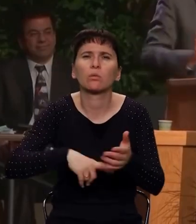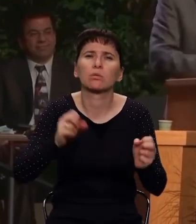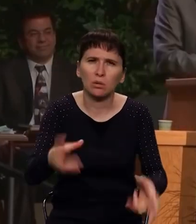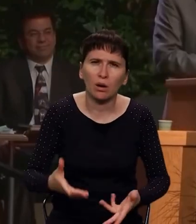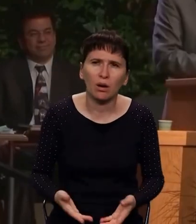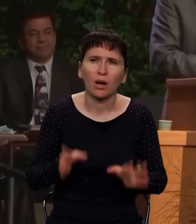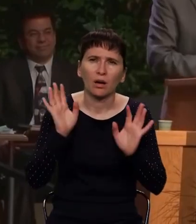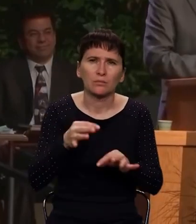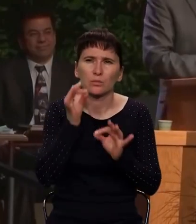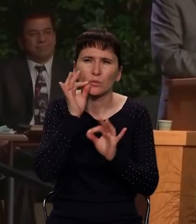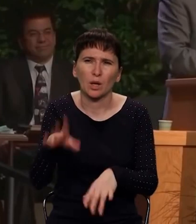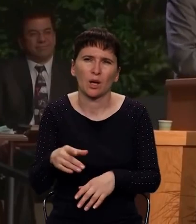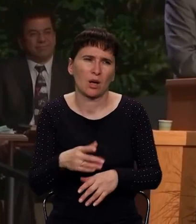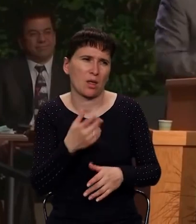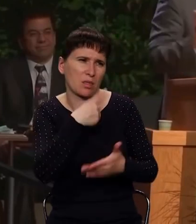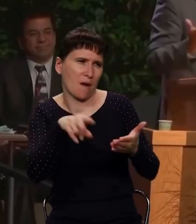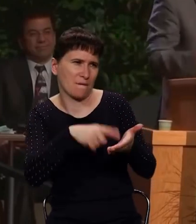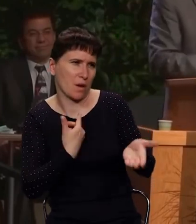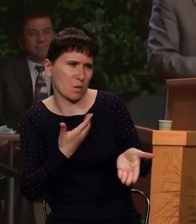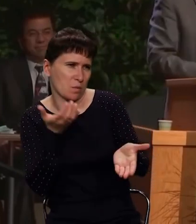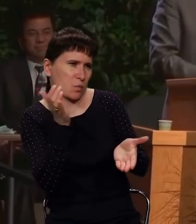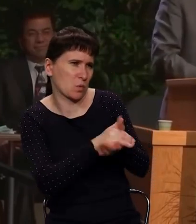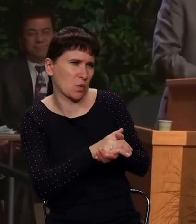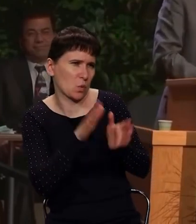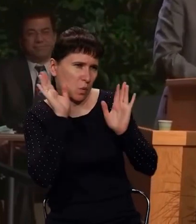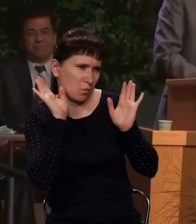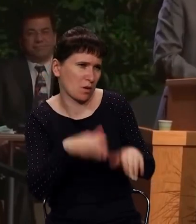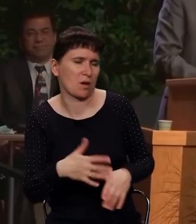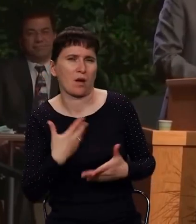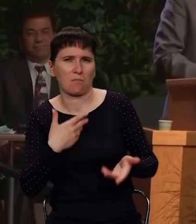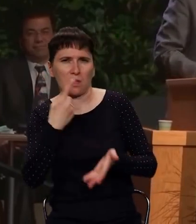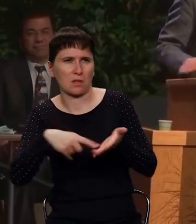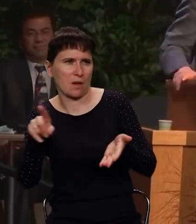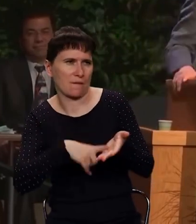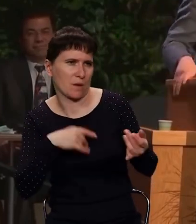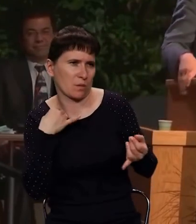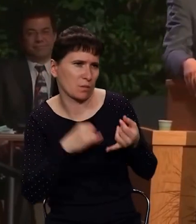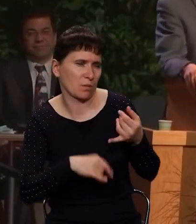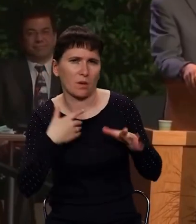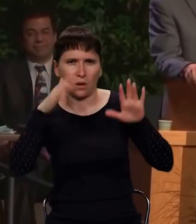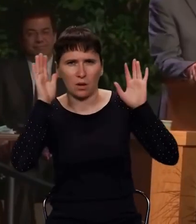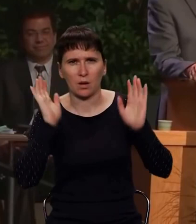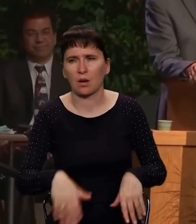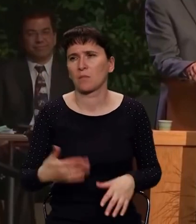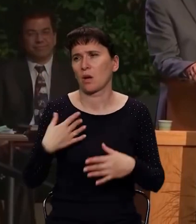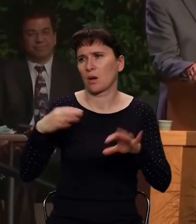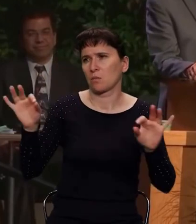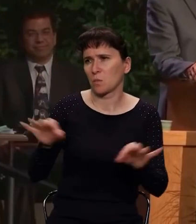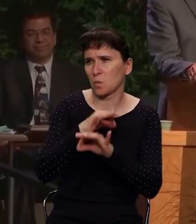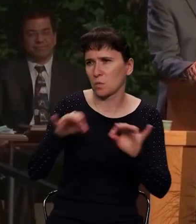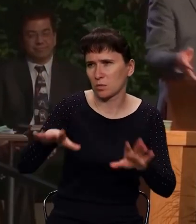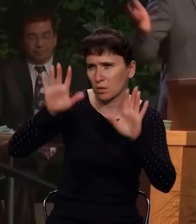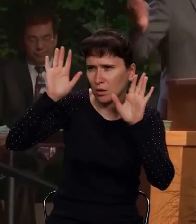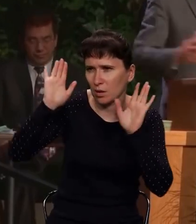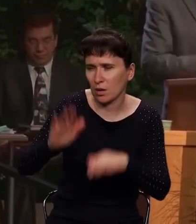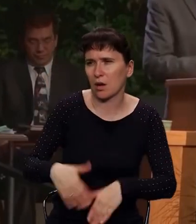реабилитационные центры забиты сегодня детьми верующих родителей. братья и сестры, музыка встает на план, и